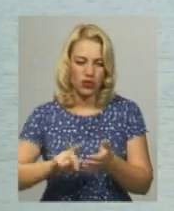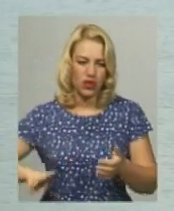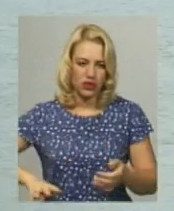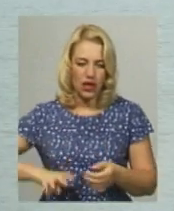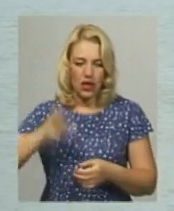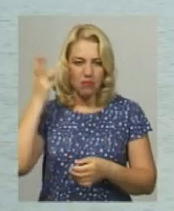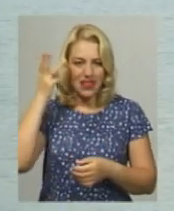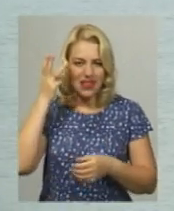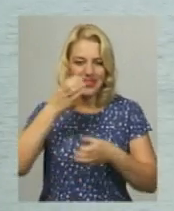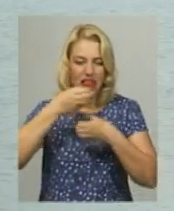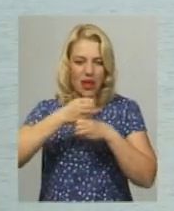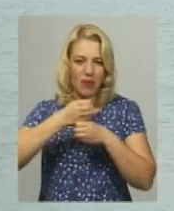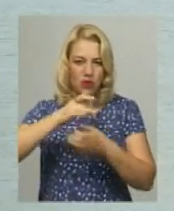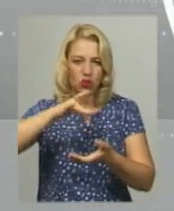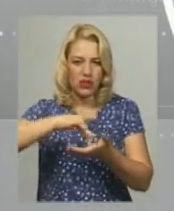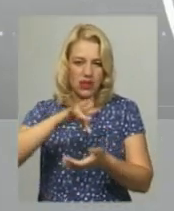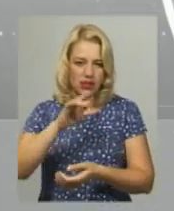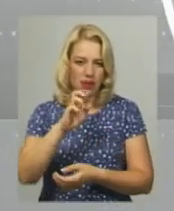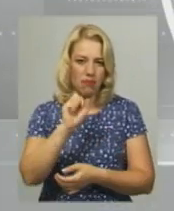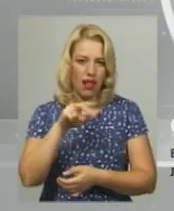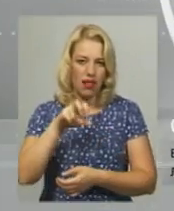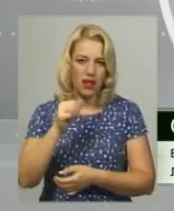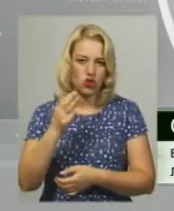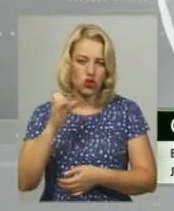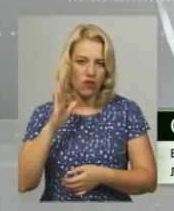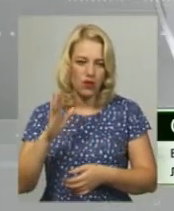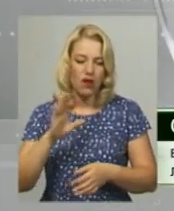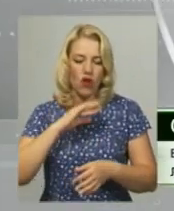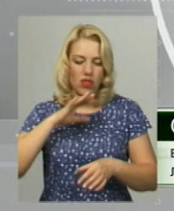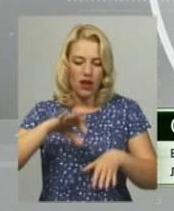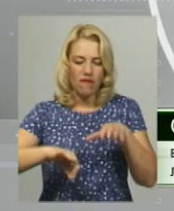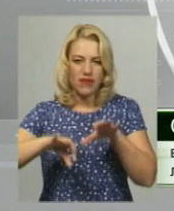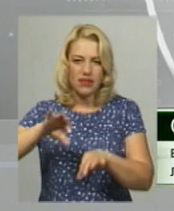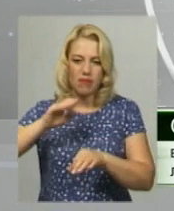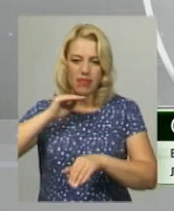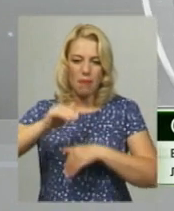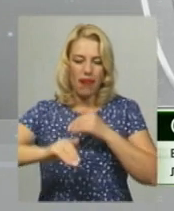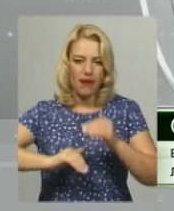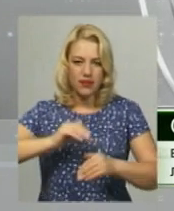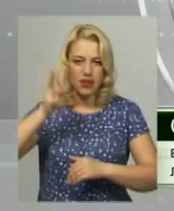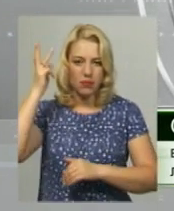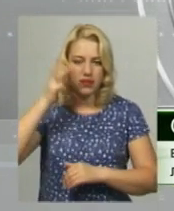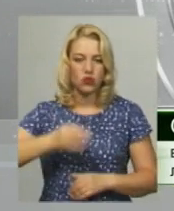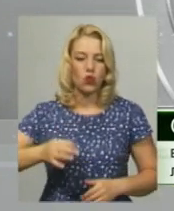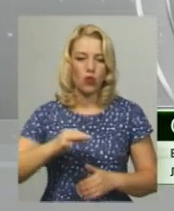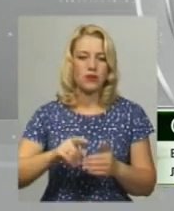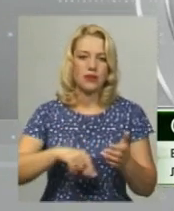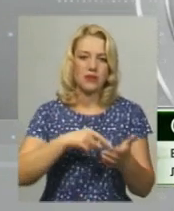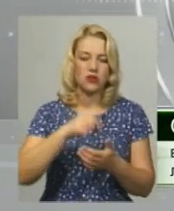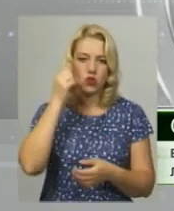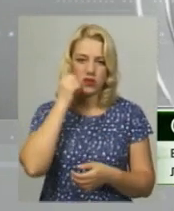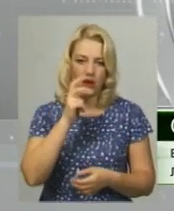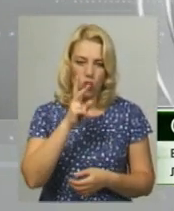Міністерства охорони здоров'я України Олег Балашов. Вода відібрана на пляжах Хмельницької області, зокрема місто Старих